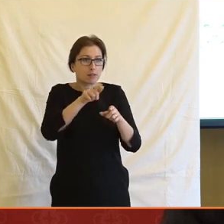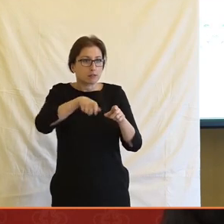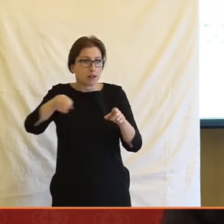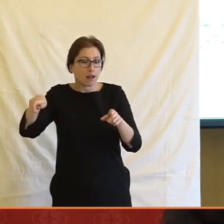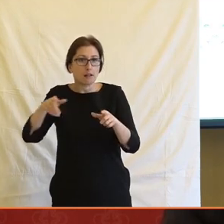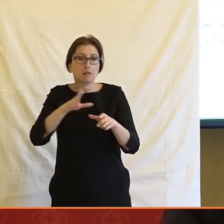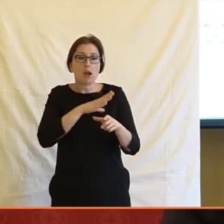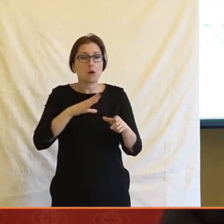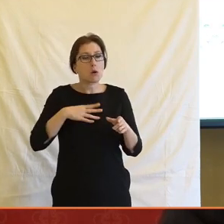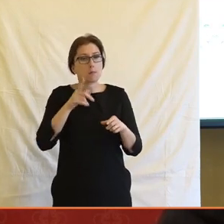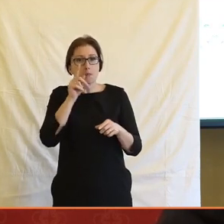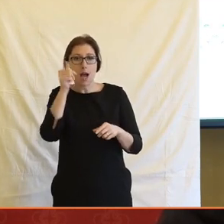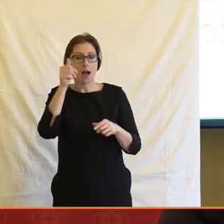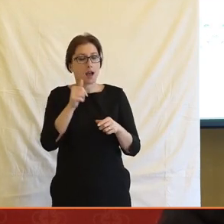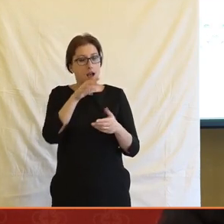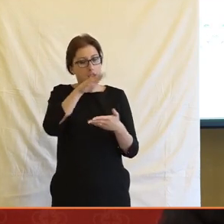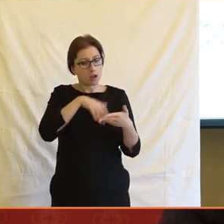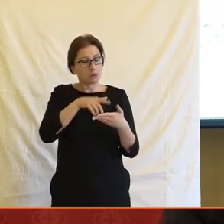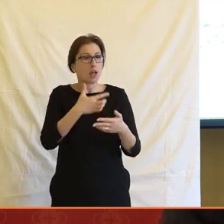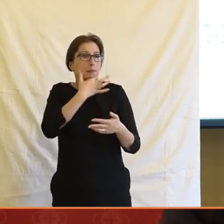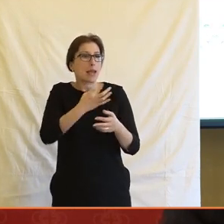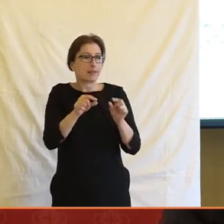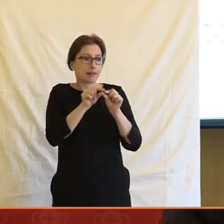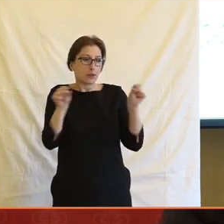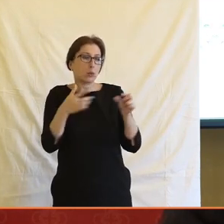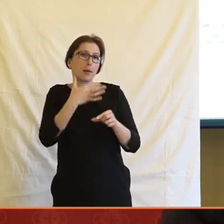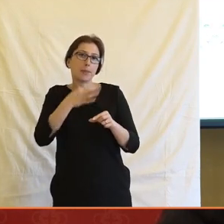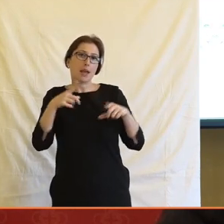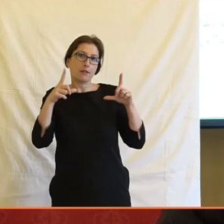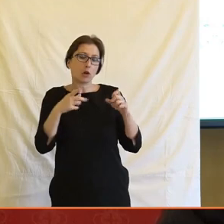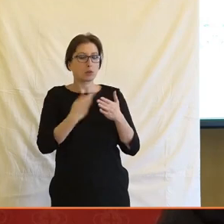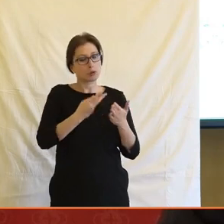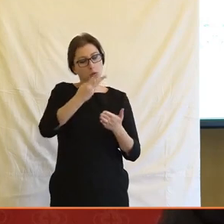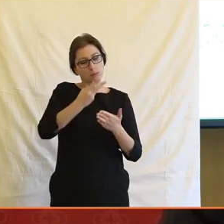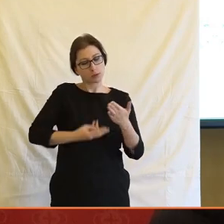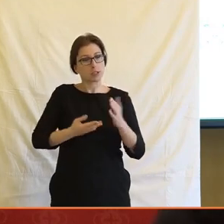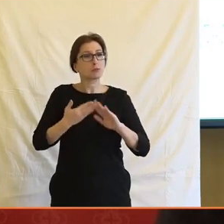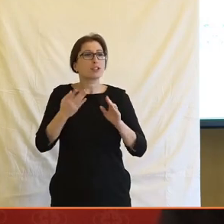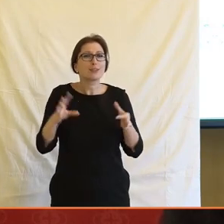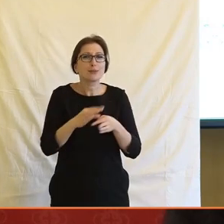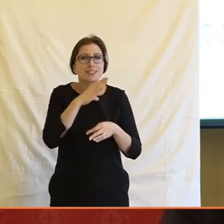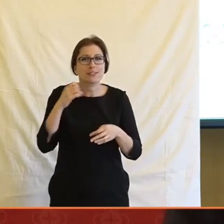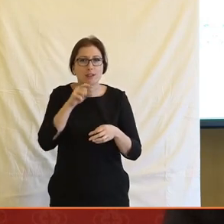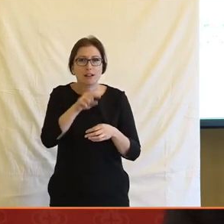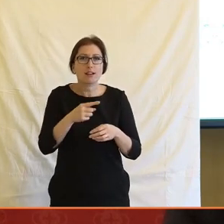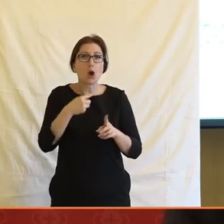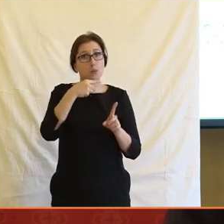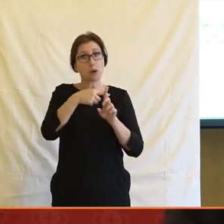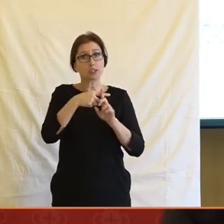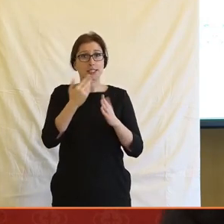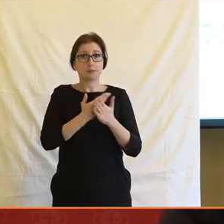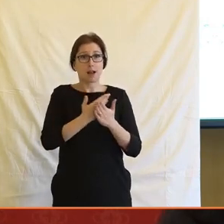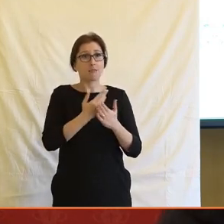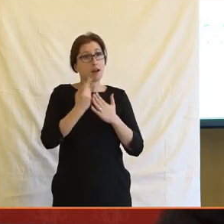jiný nekonzumujou, ale konzumujou tady ten třeba, protože má pěkný titulek, pěknou fotku, tady v tom případě toho vlka, že jo, je to pozitivní zpráva,